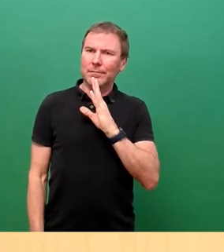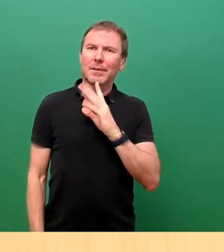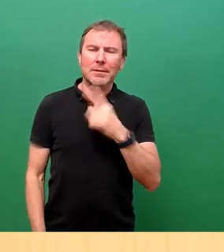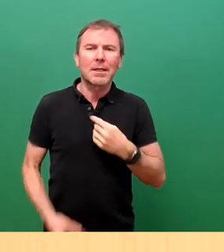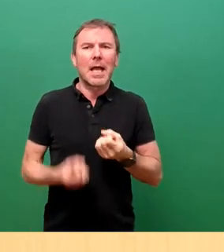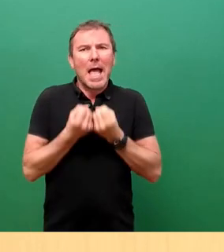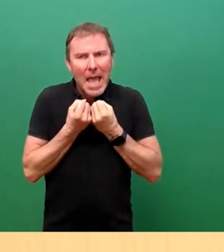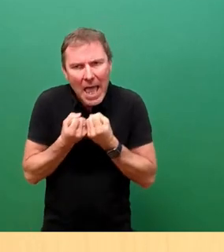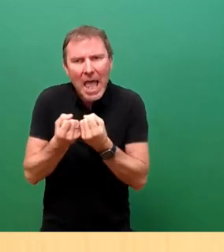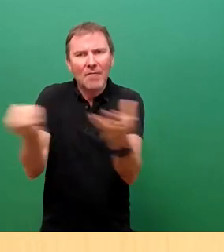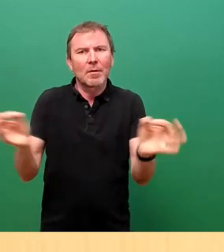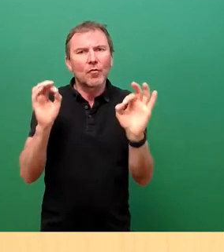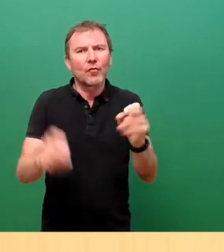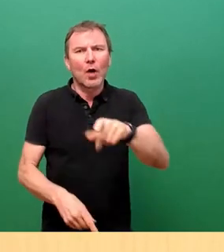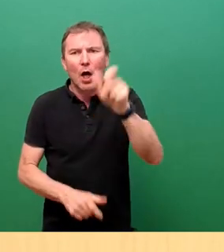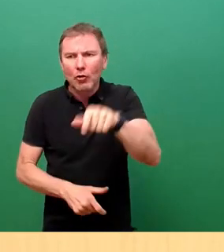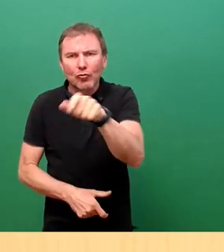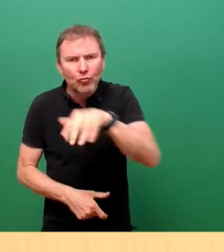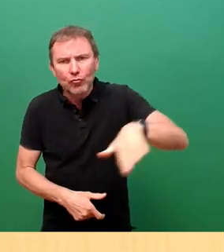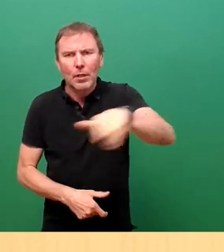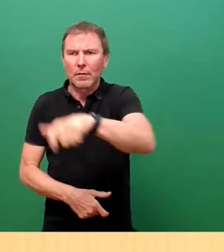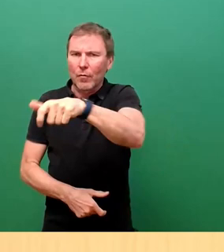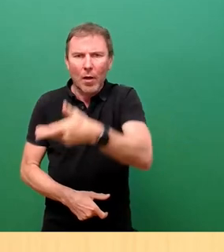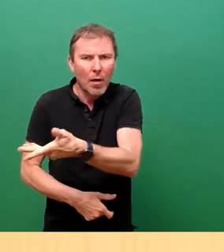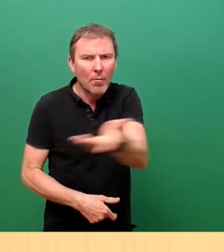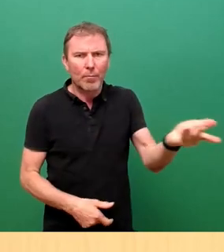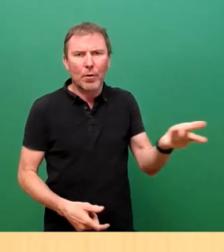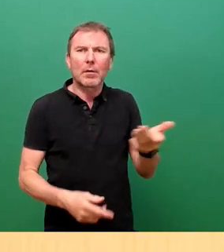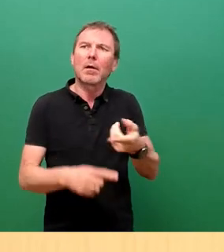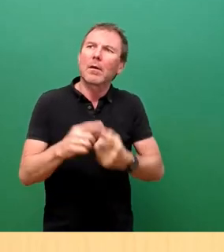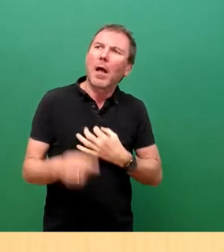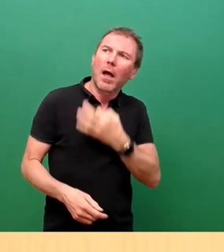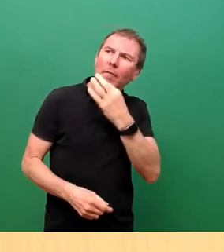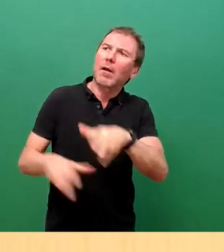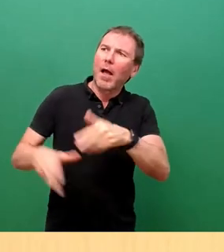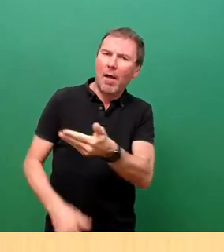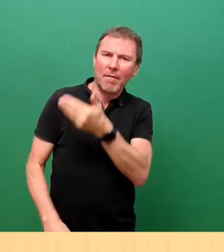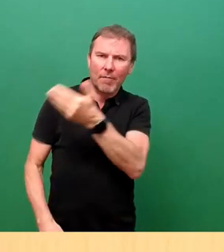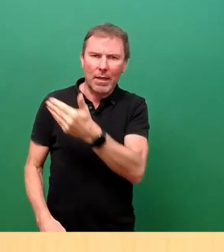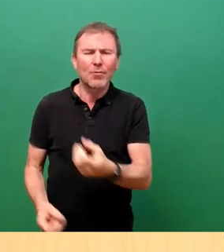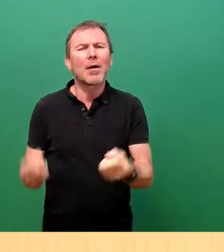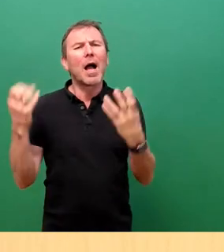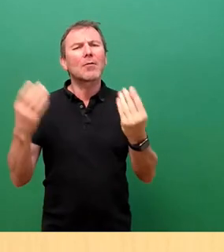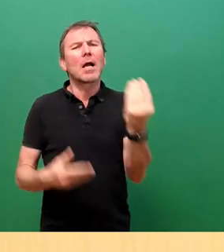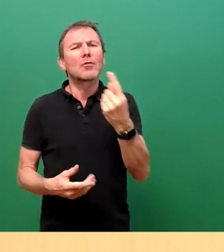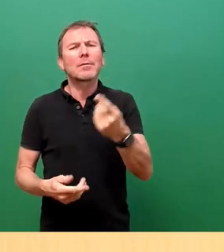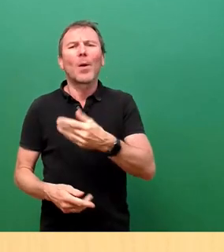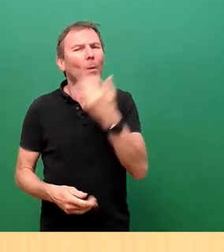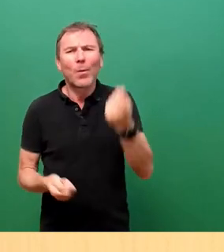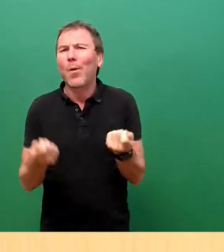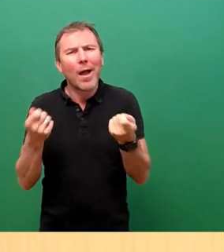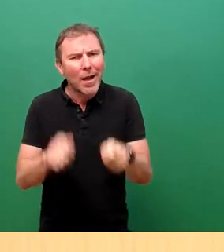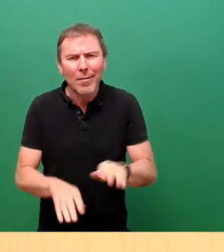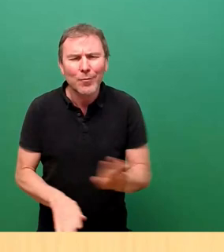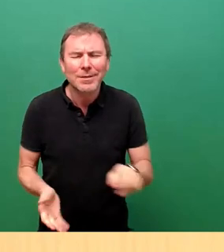für die Stadt und natürlich eine Anfrage oder einen Teil einer Anfrage an die Verwaltung. In der Aktuellen Stunde fast keine Beschlüsse. Und das geht auch nicht, weil